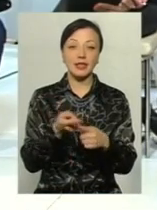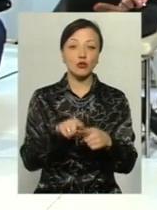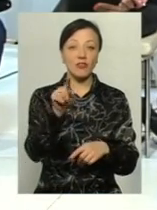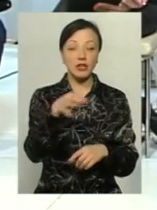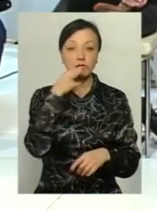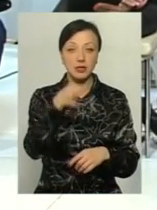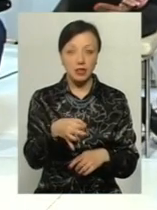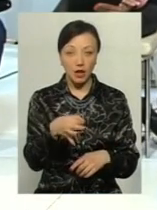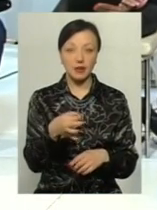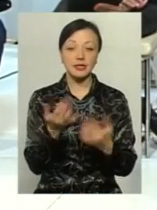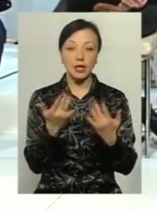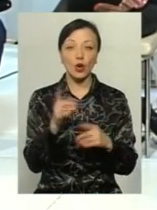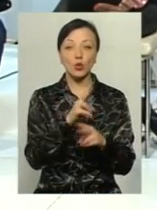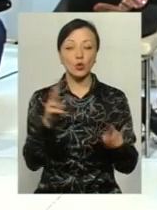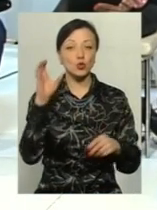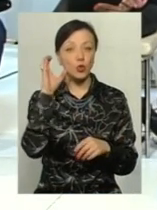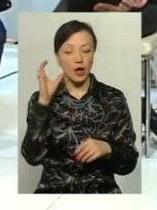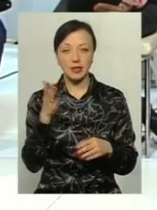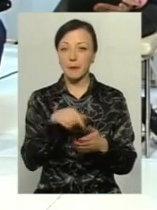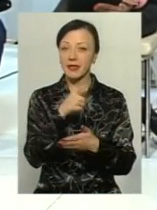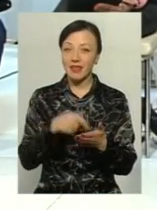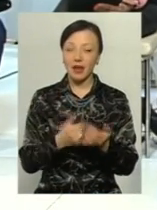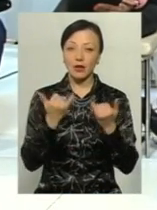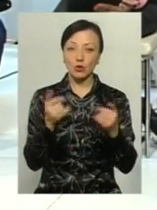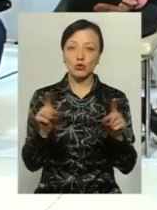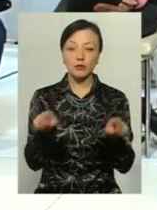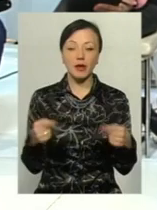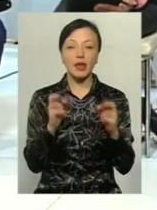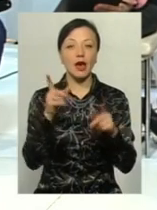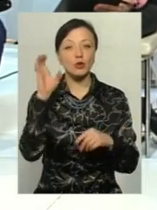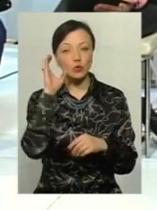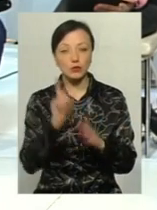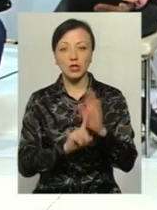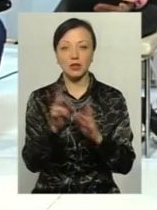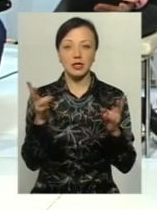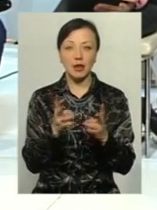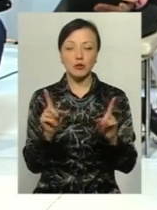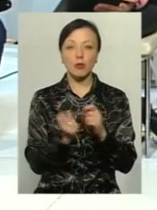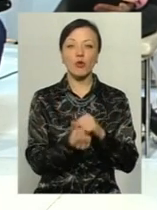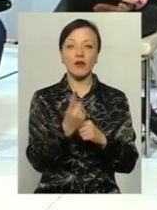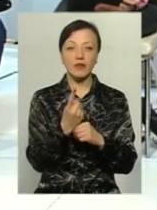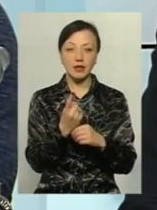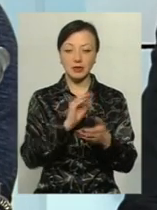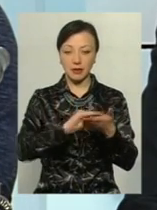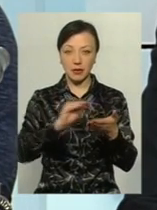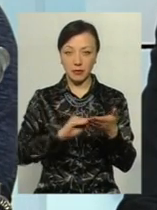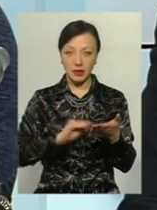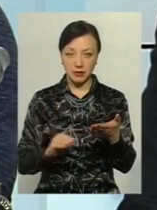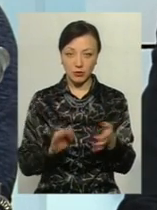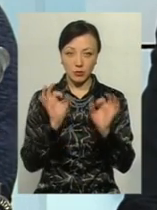казали, наскільки хтось дослухається. Питання для того, щоб ставити, як дослухали, спочатку треба, щоб появилось чорний по-білому,